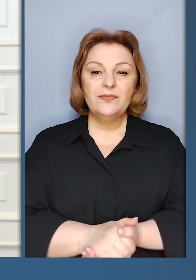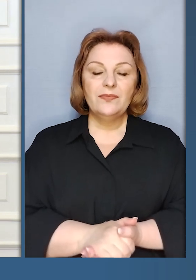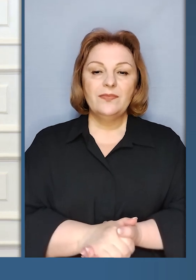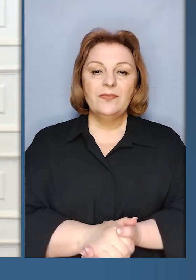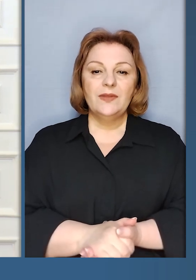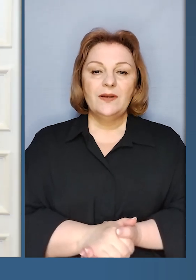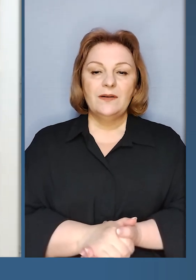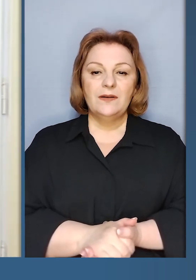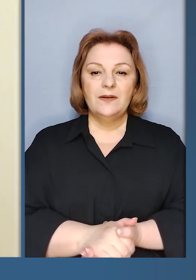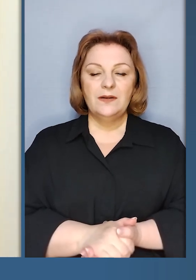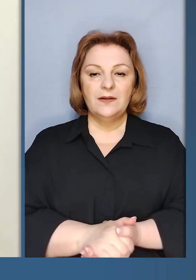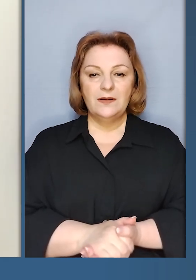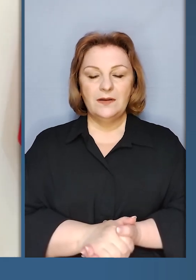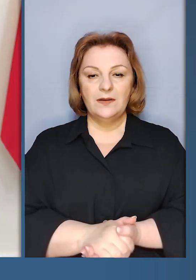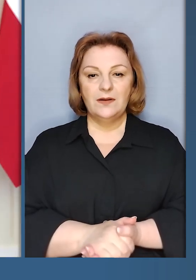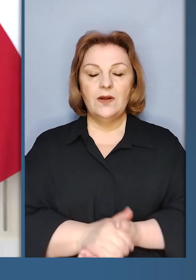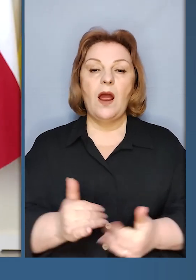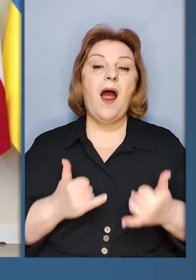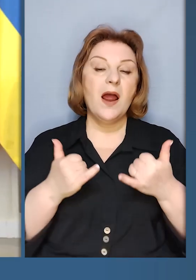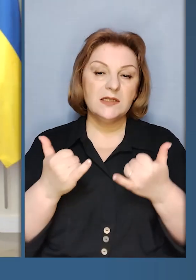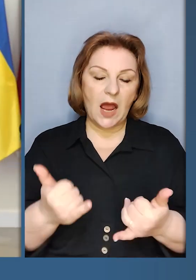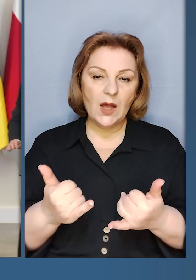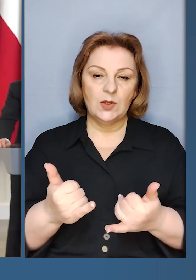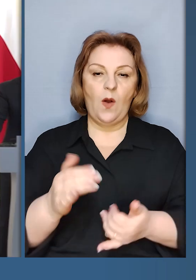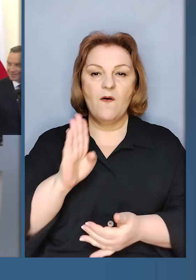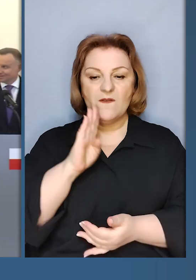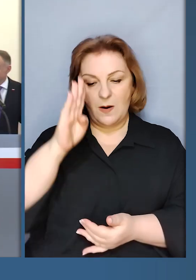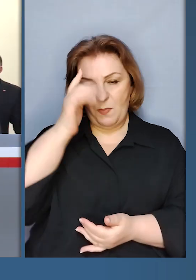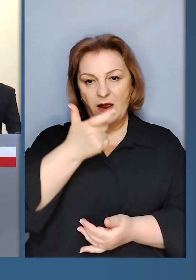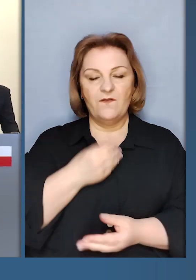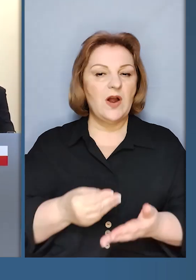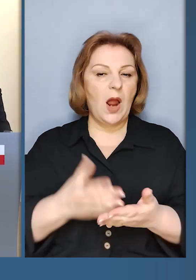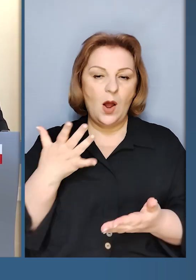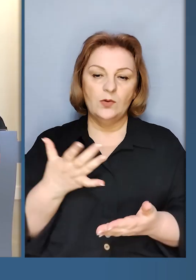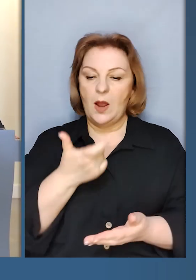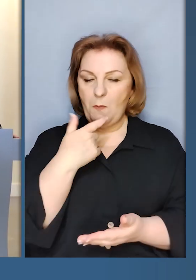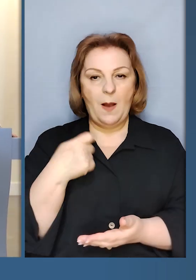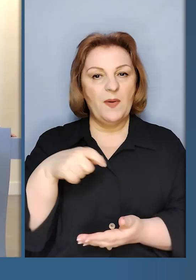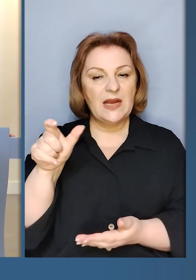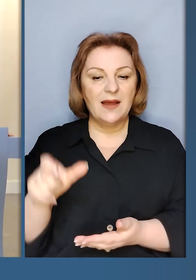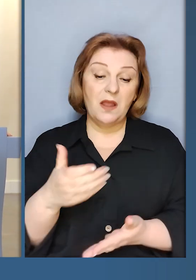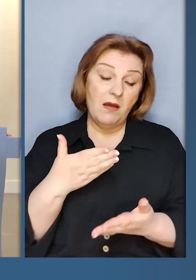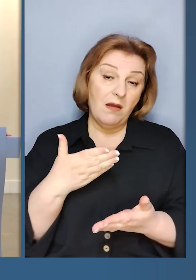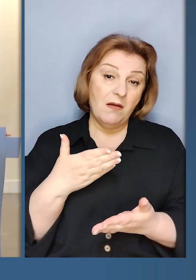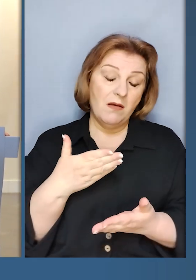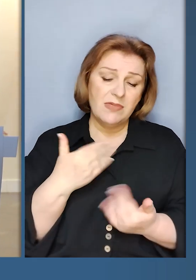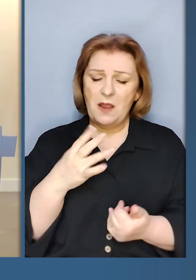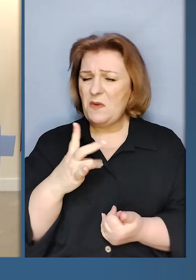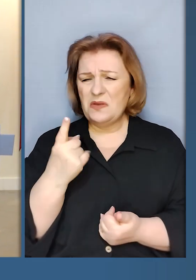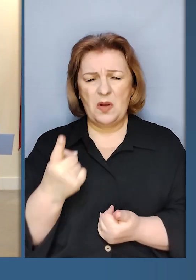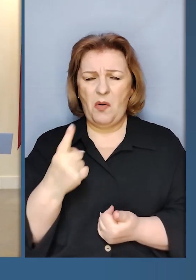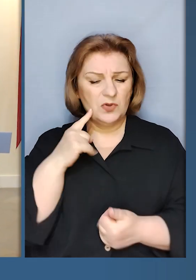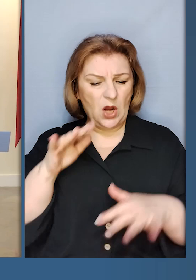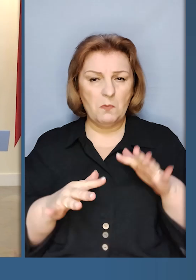Дякую. Пан президент Андрій Дуда. Шановні пані і панове, дорогий пане президенте, не